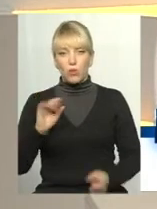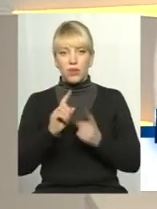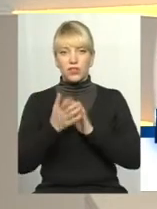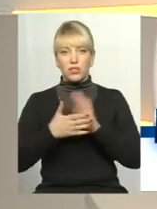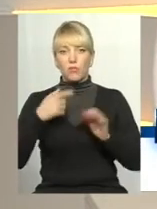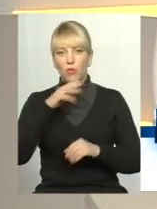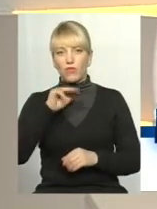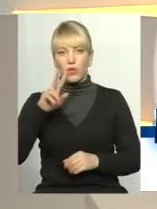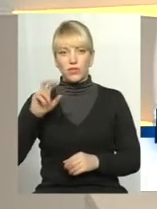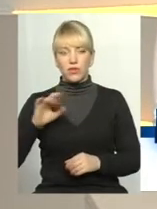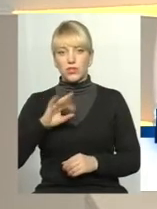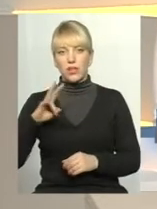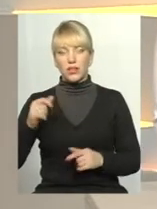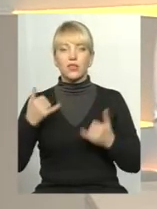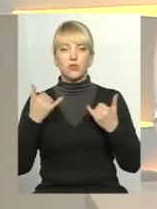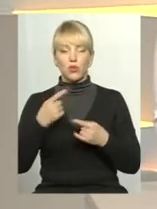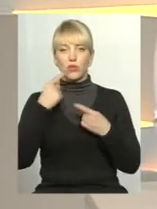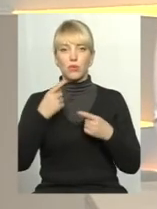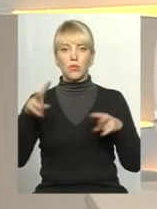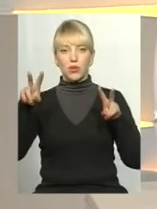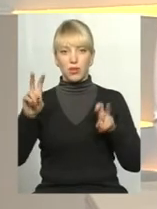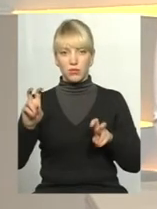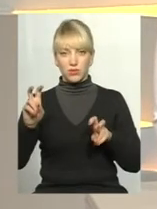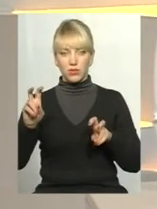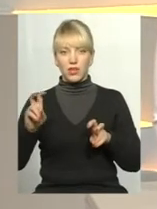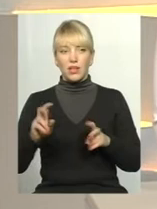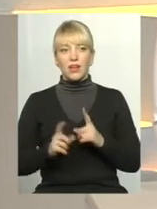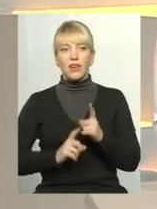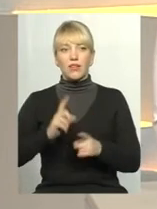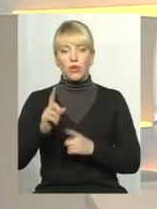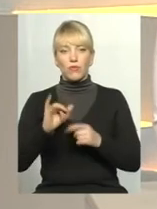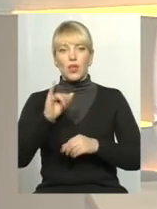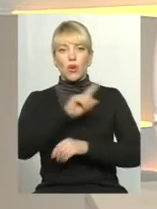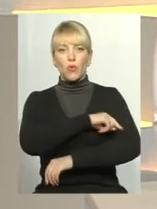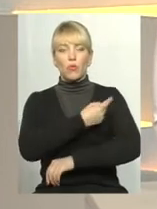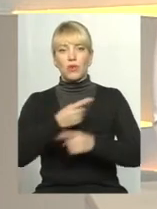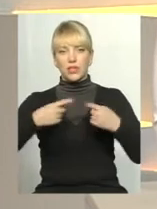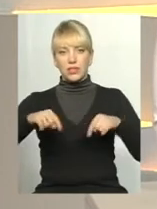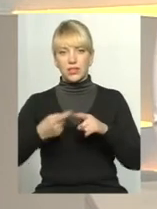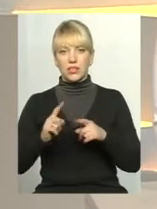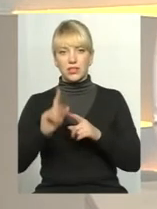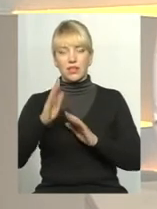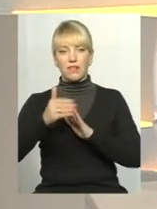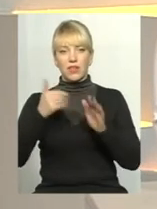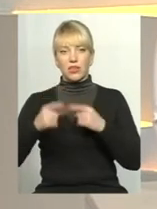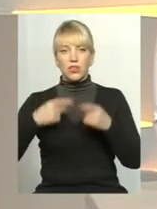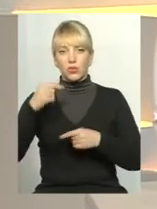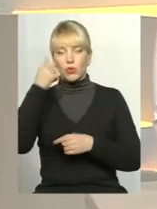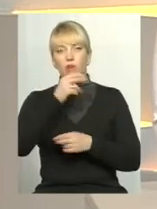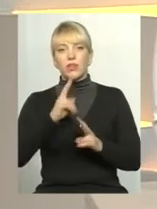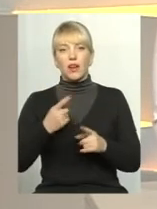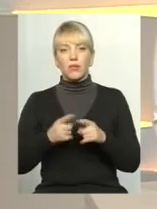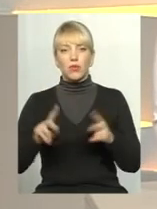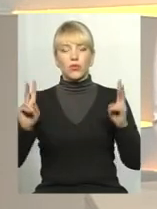Оксана Фіновська. Сьогодні ми говоримо про тему реформування у медицини. Це є викликом наступного року, як ми його